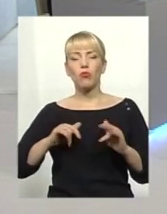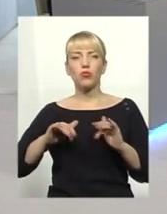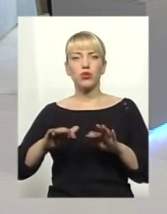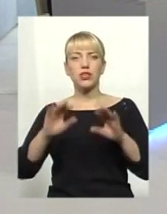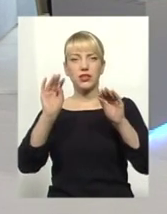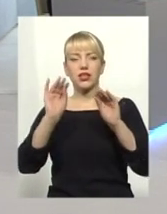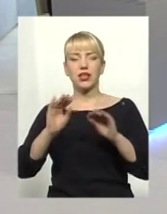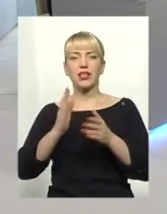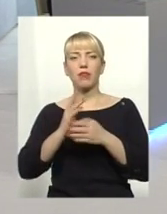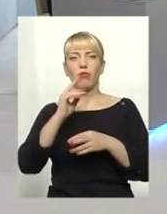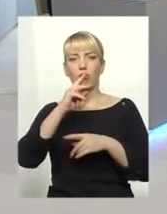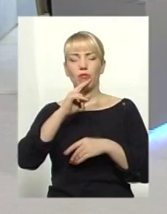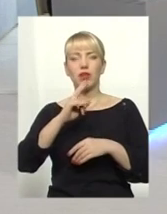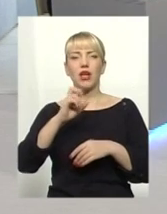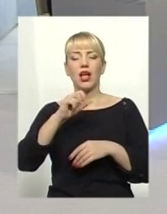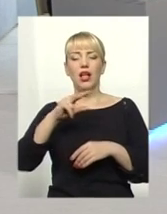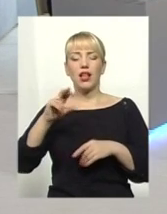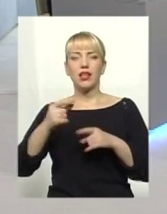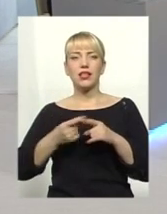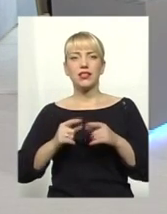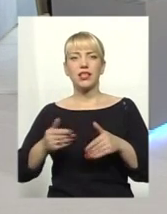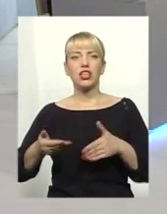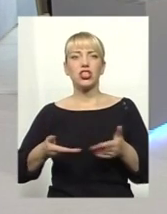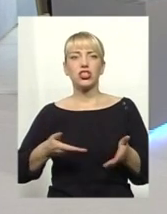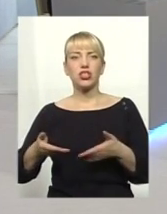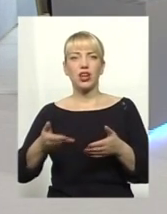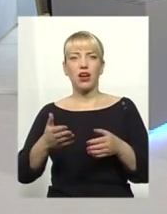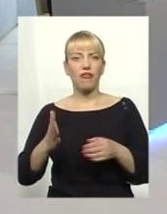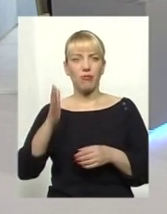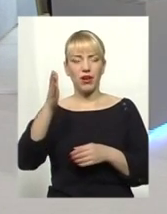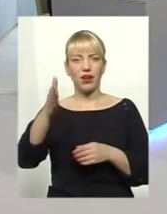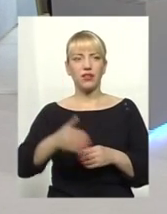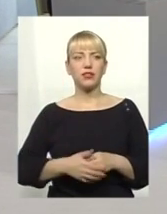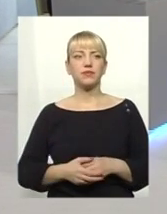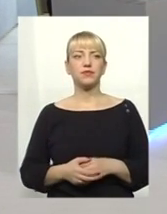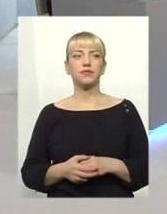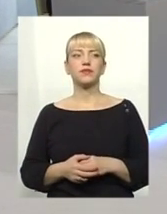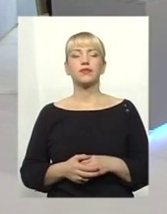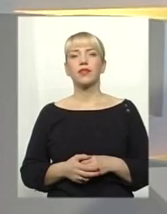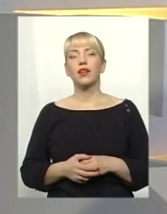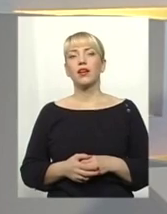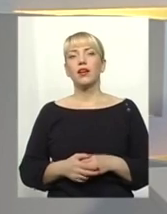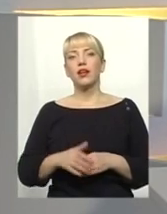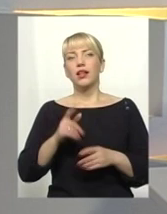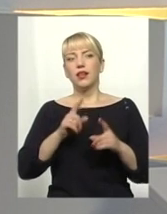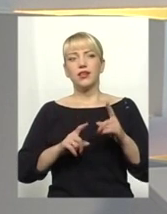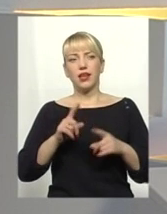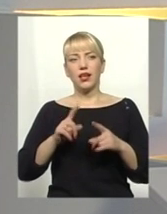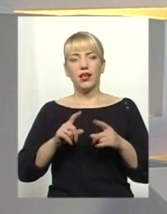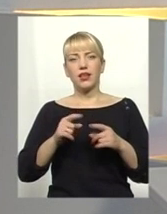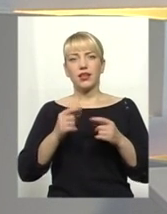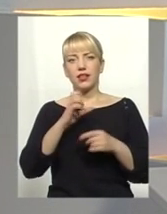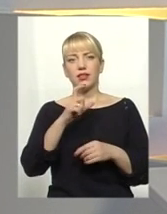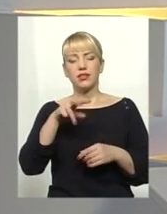системи, але це шлях вперед, це основне, я думаю. Деякі засоби масової інформації повідомляють,